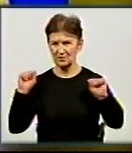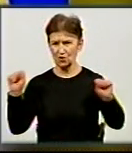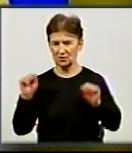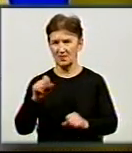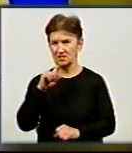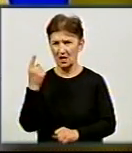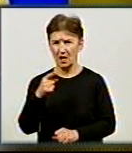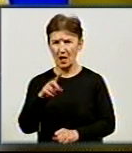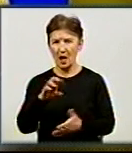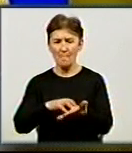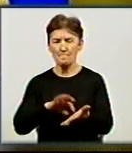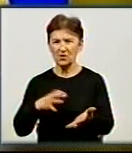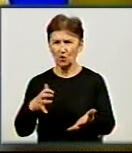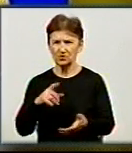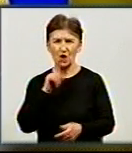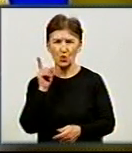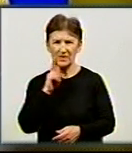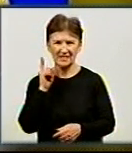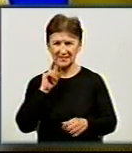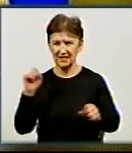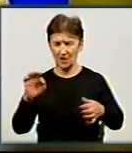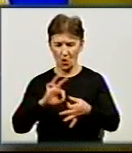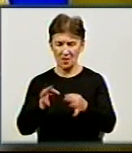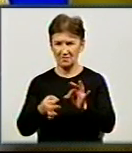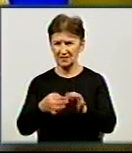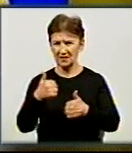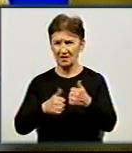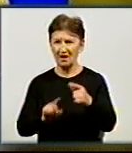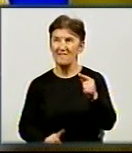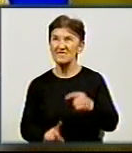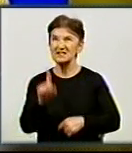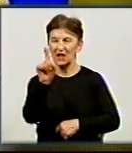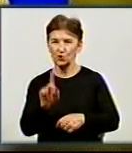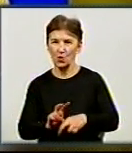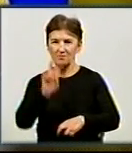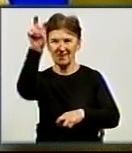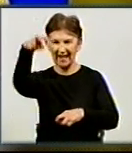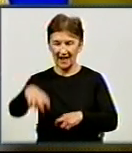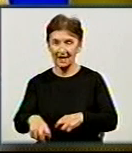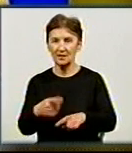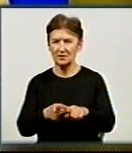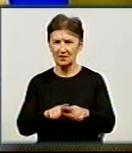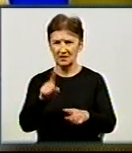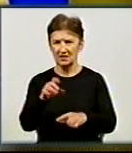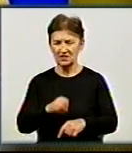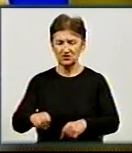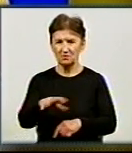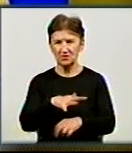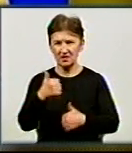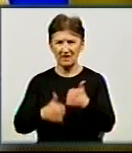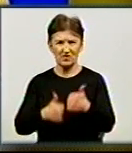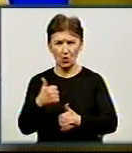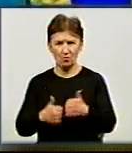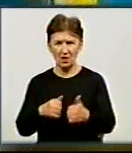бронзовий призер третіх юнацьких олімпійських ігор у стрибках у висоту, срібний призер юнацького чемпіонату Європи з легкої